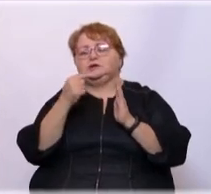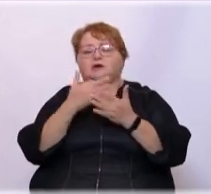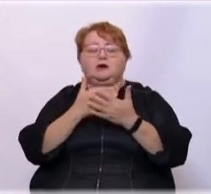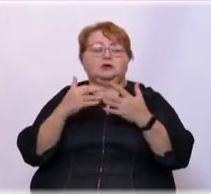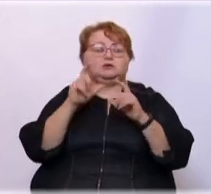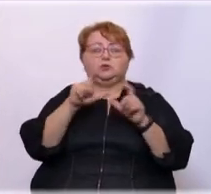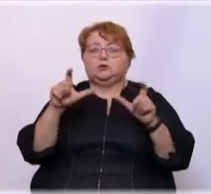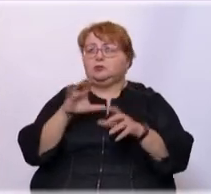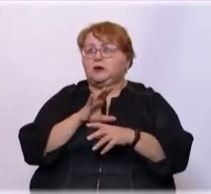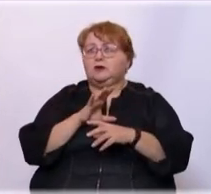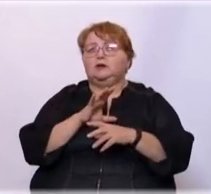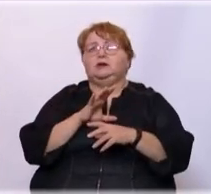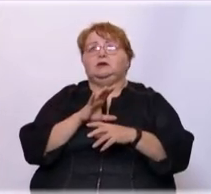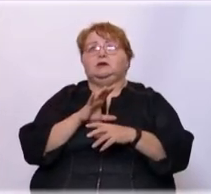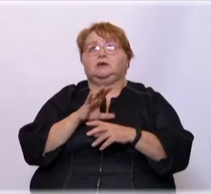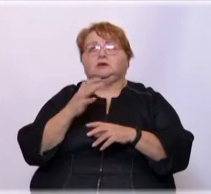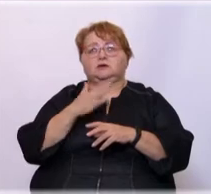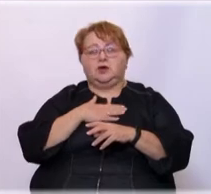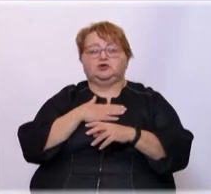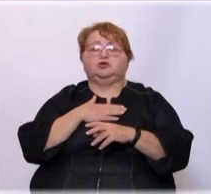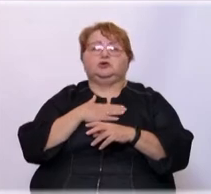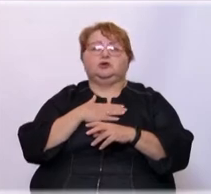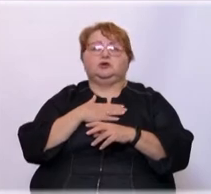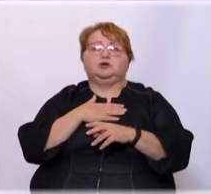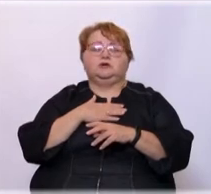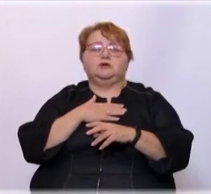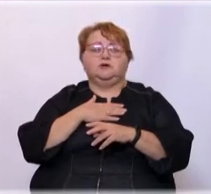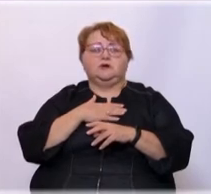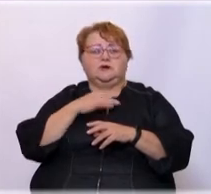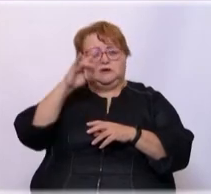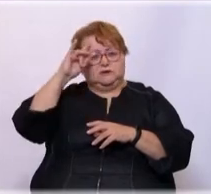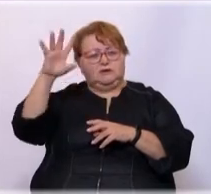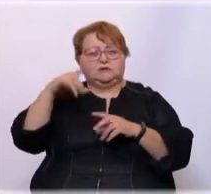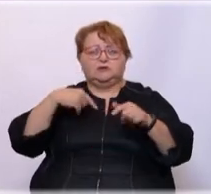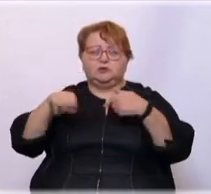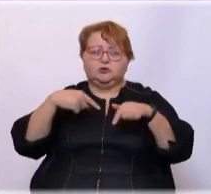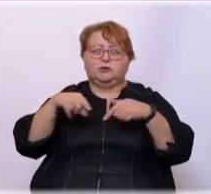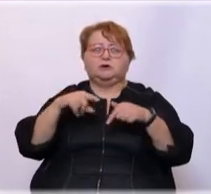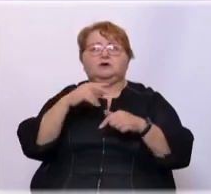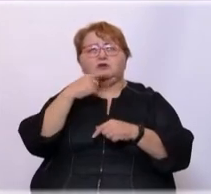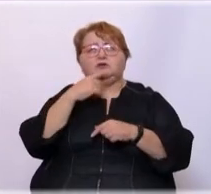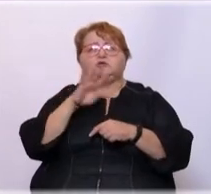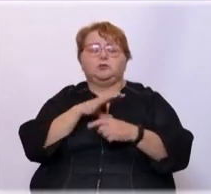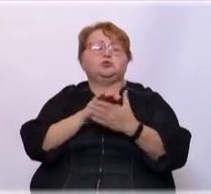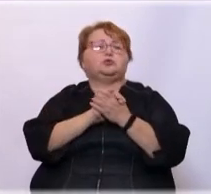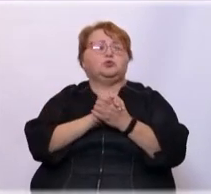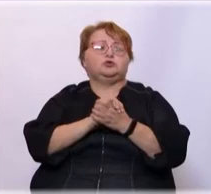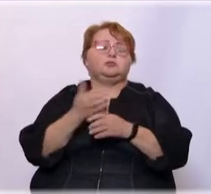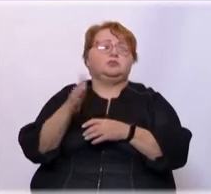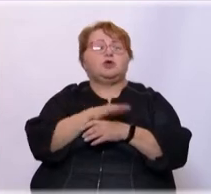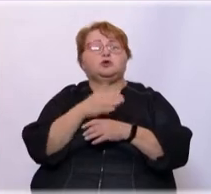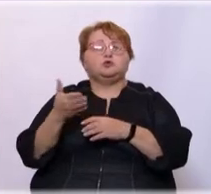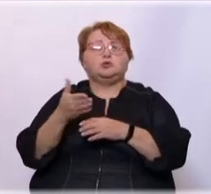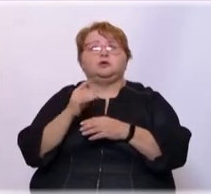были. И наши великие футболисты, футбольные работники, говорили, что мы дружим между собой.